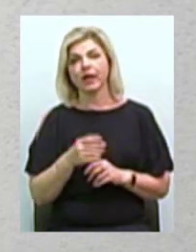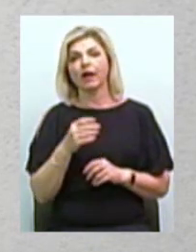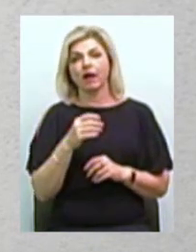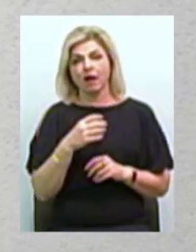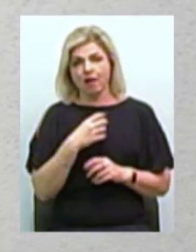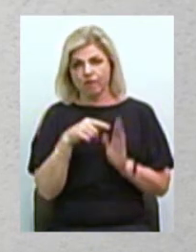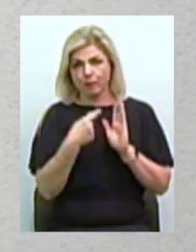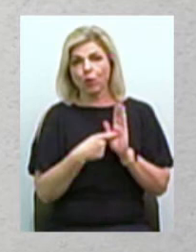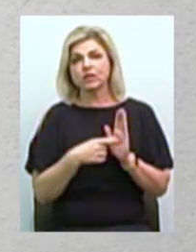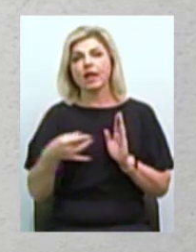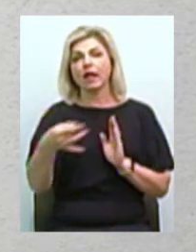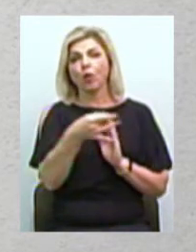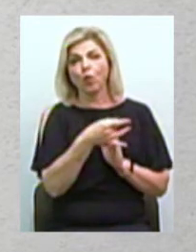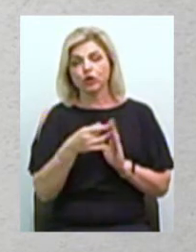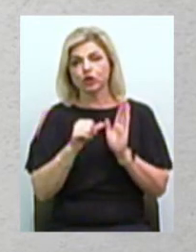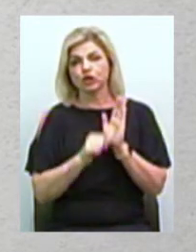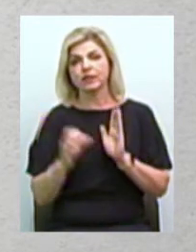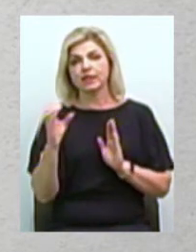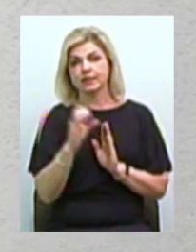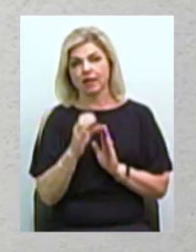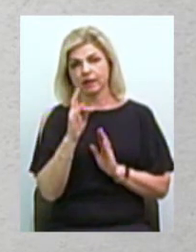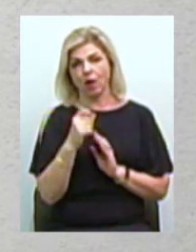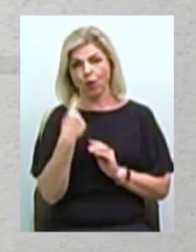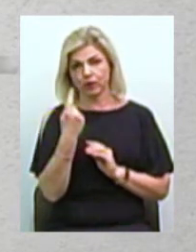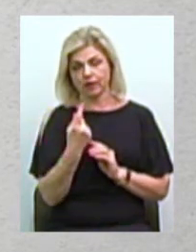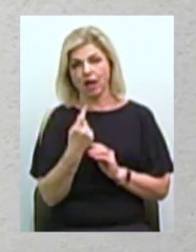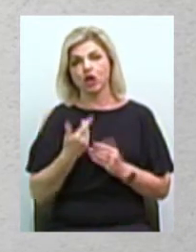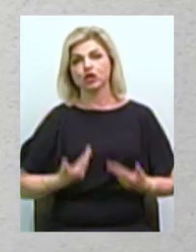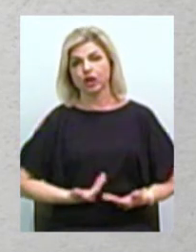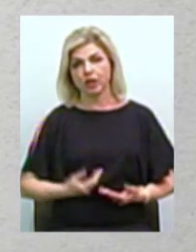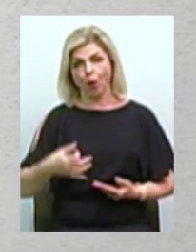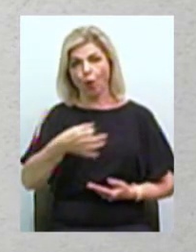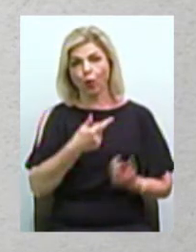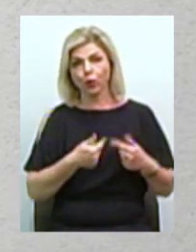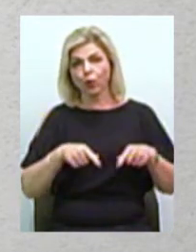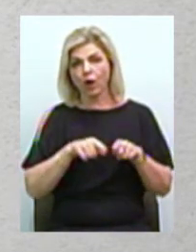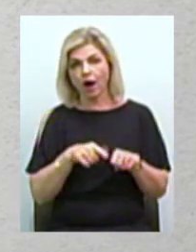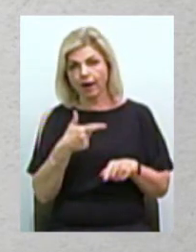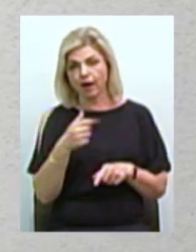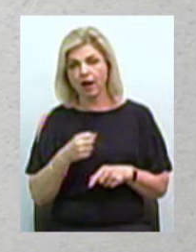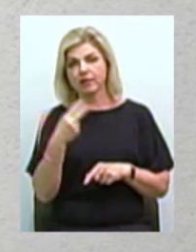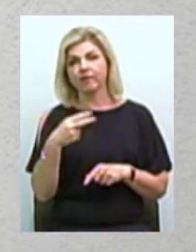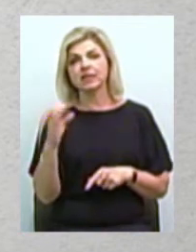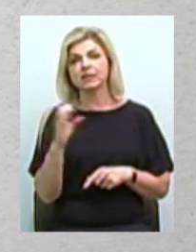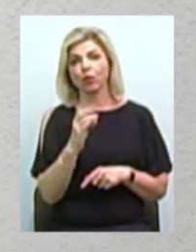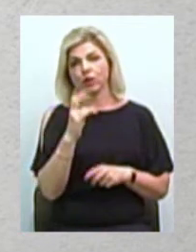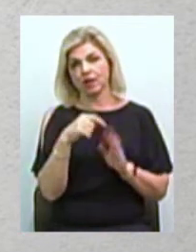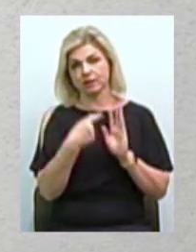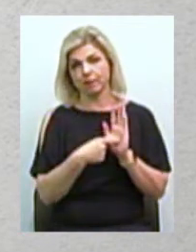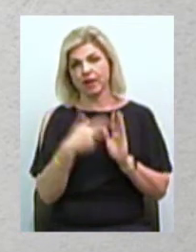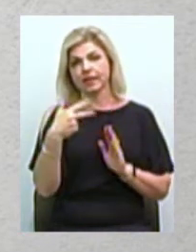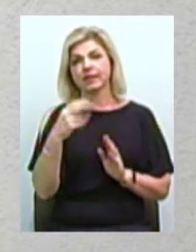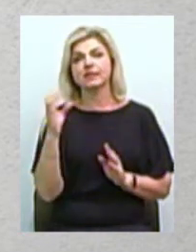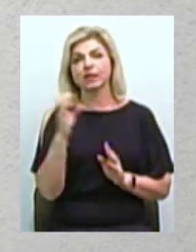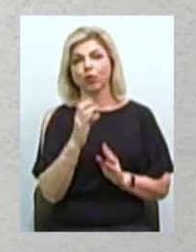– 60 секунд на одну топ-тему Жителі округу – 20 секунд на запитання 30 секунд